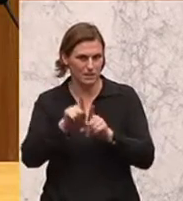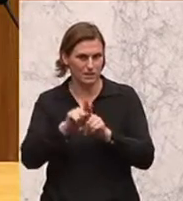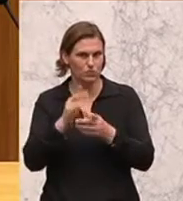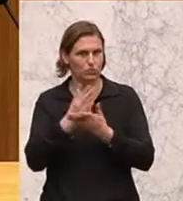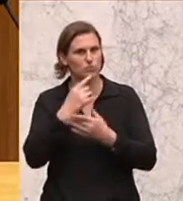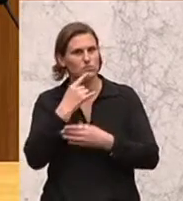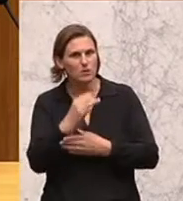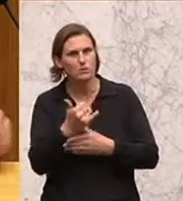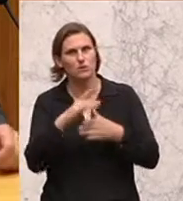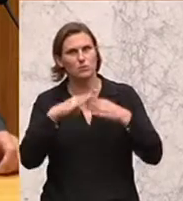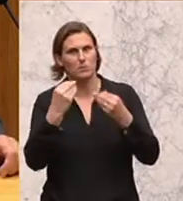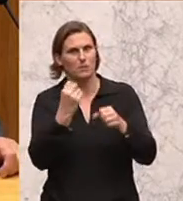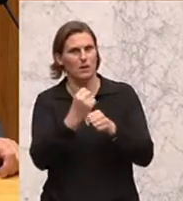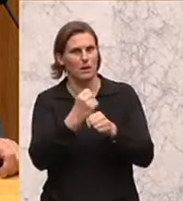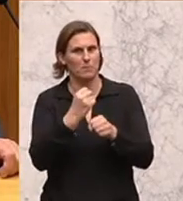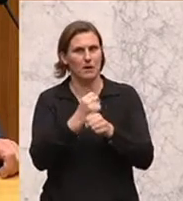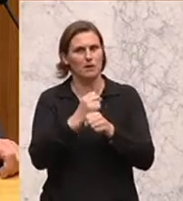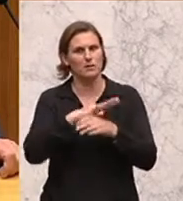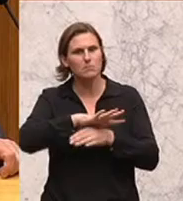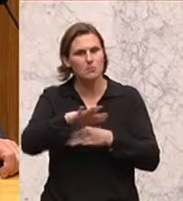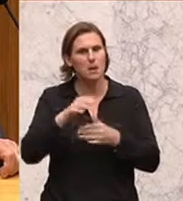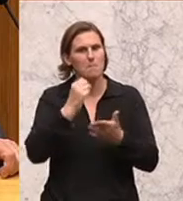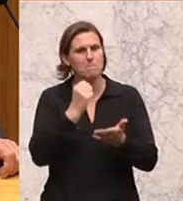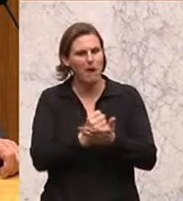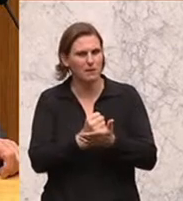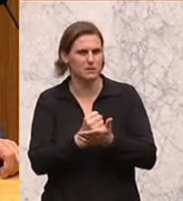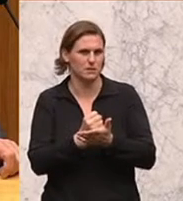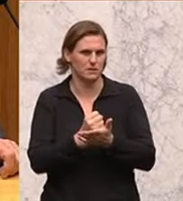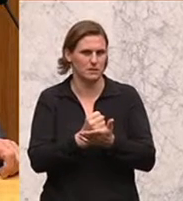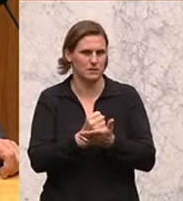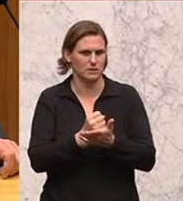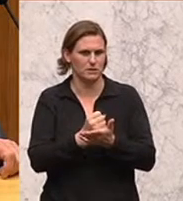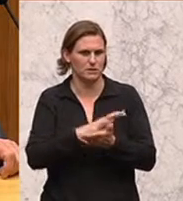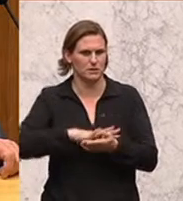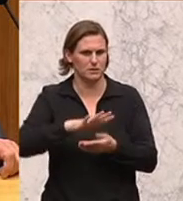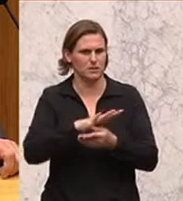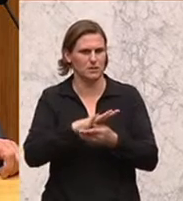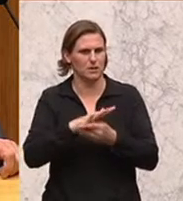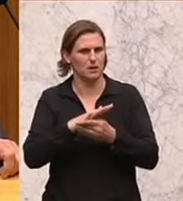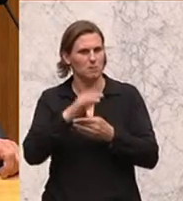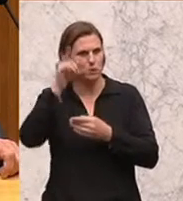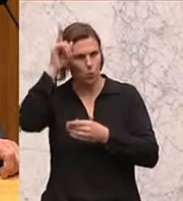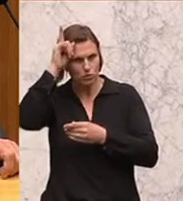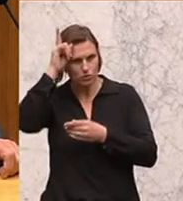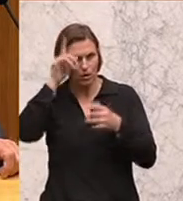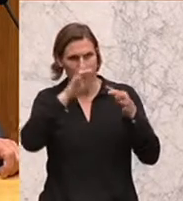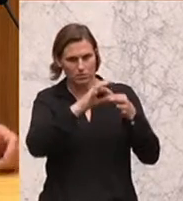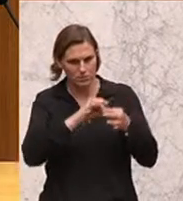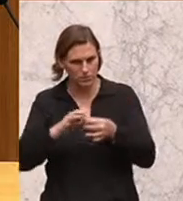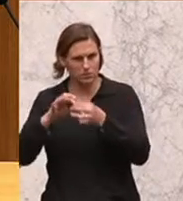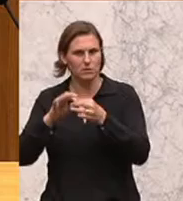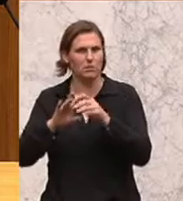in der Zusammenarbeit auf dem Gebiet des Passwesens mit der Bundesrepublik Deutschland ein